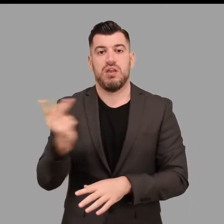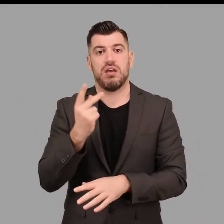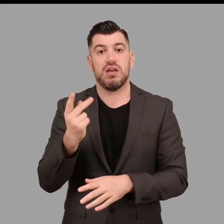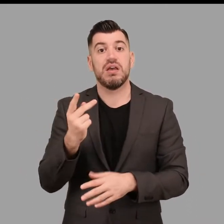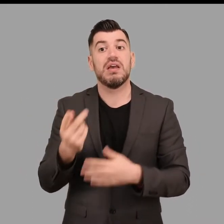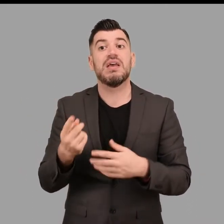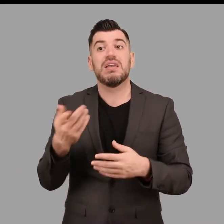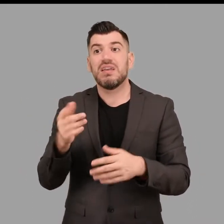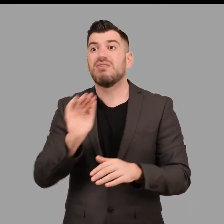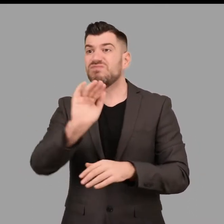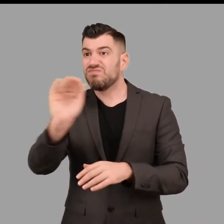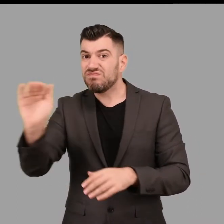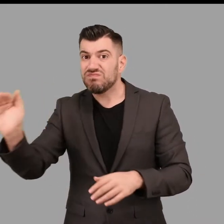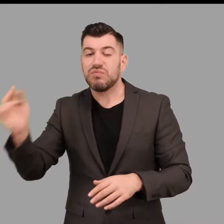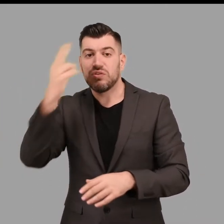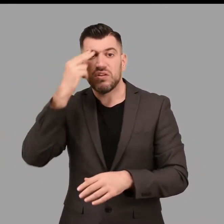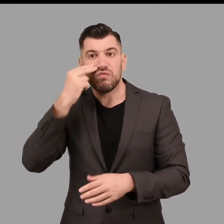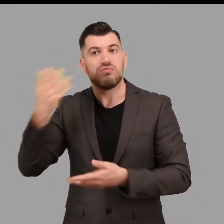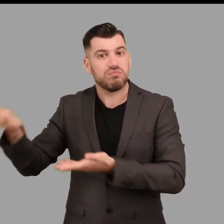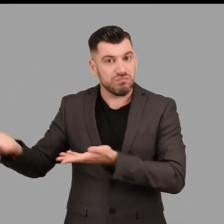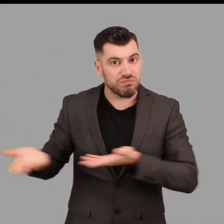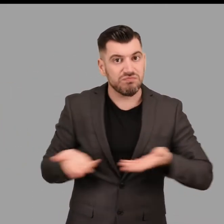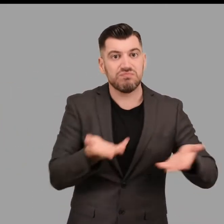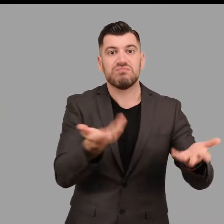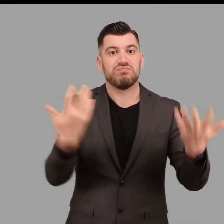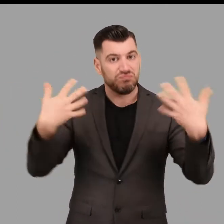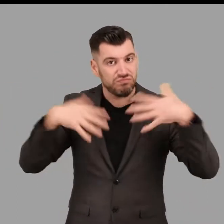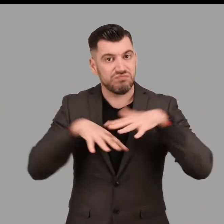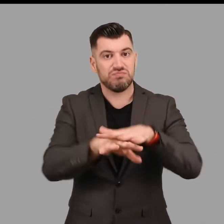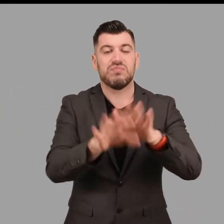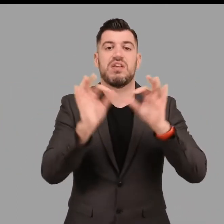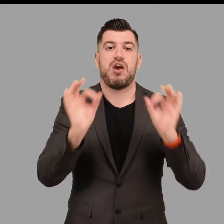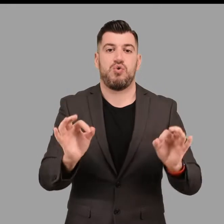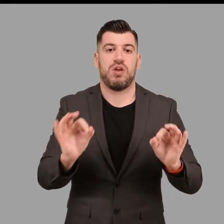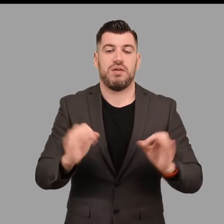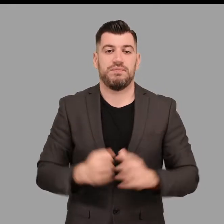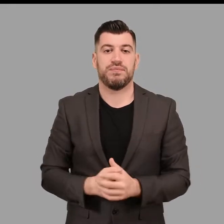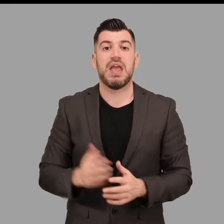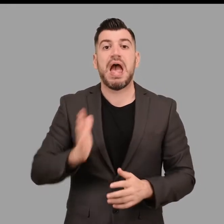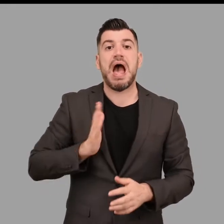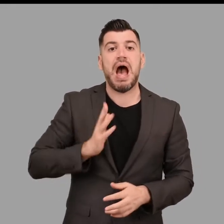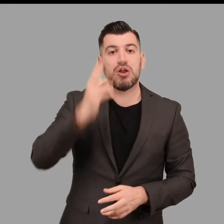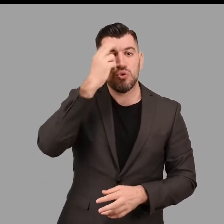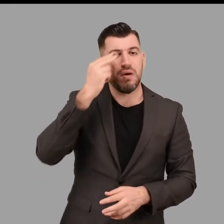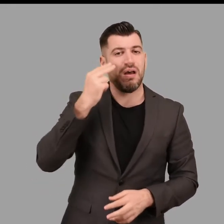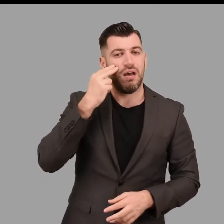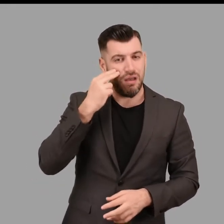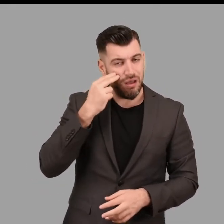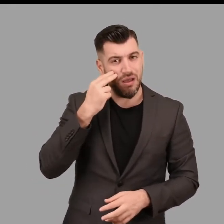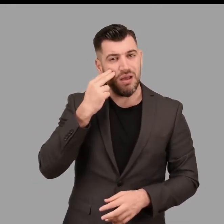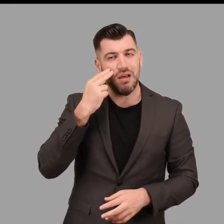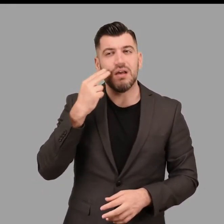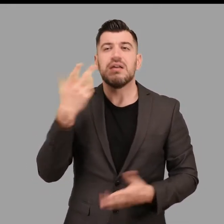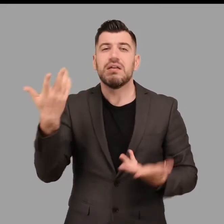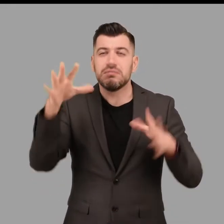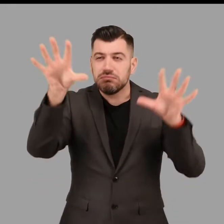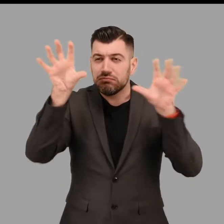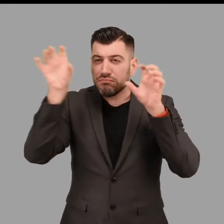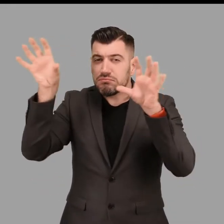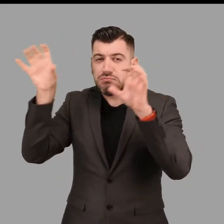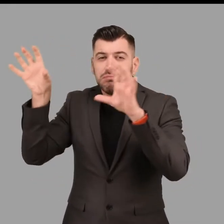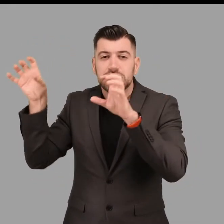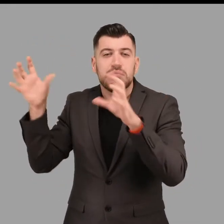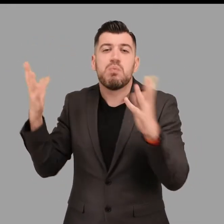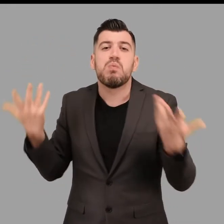κινητικότητάς τους σε δημόσιους χώρους και την εξοικείωση με αυτούς. Τα άτομα με αναπηρίες όρασης προσλαμβάνουν τον κόσμο γύρω τους κυρίως μέσω της